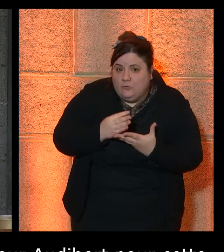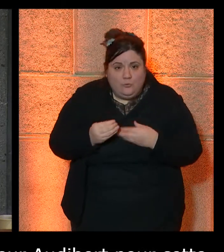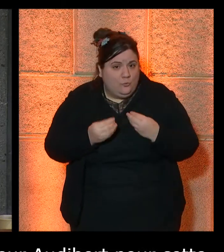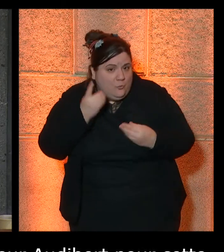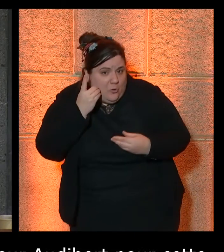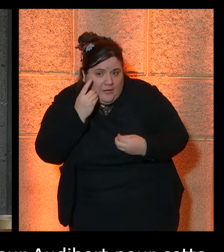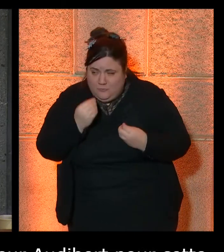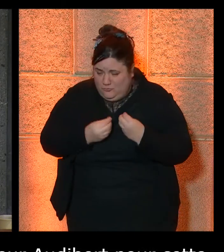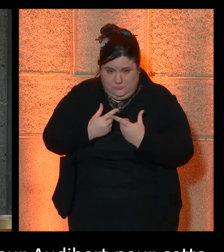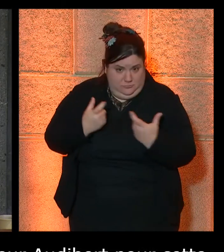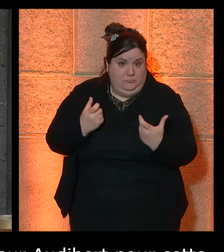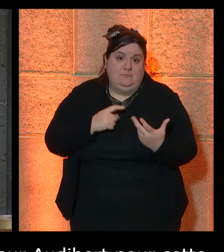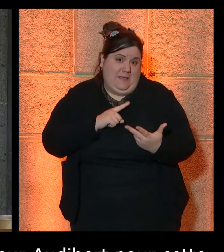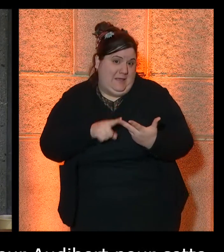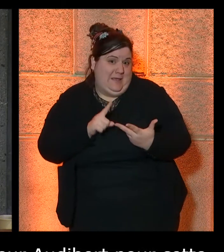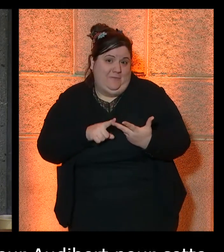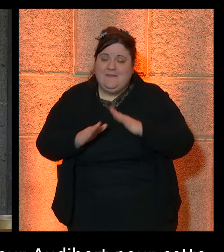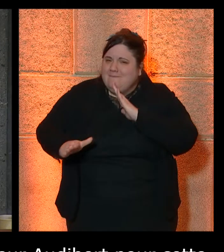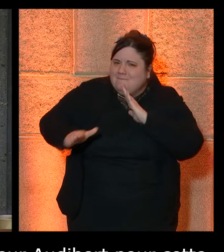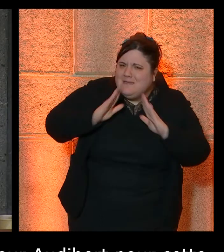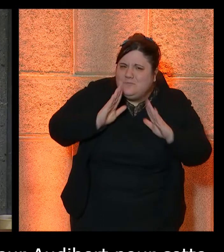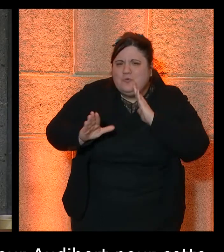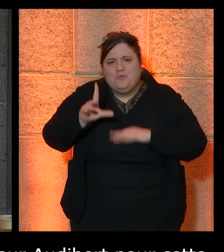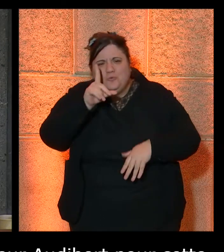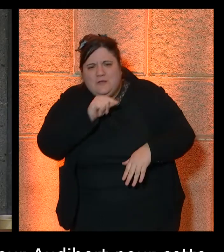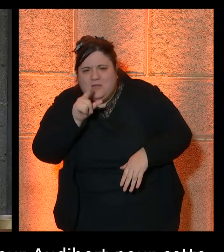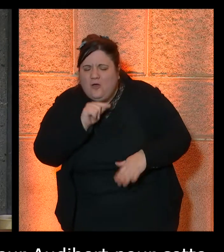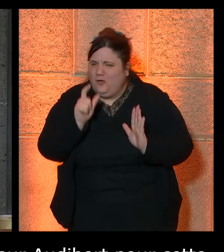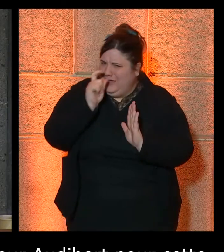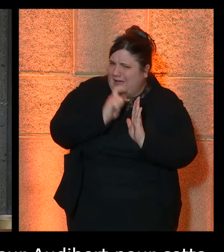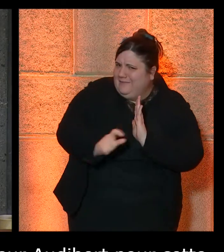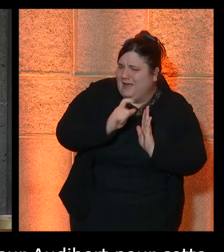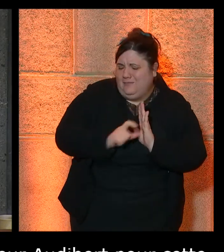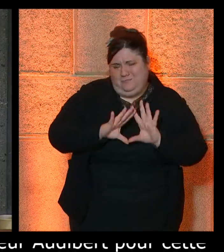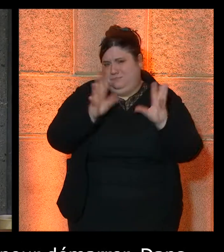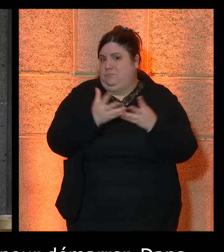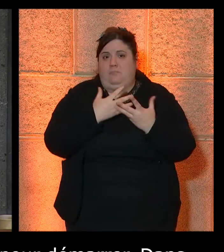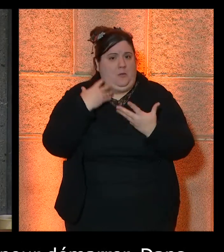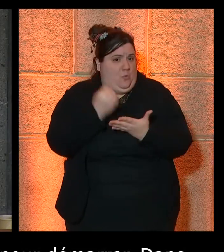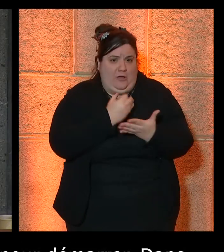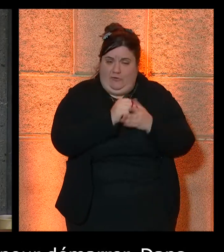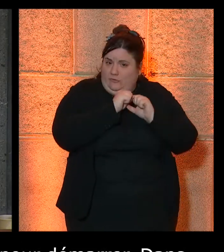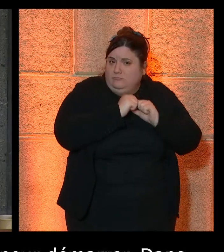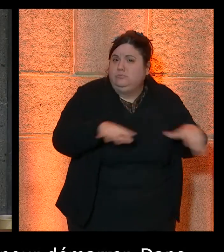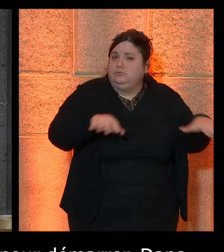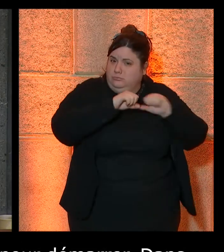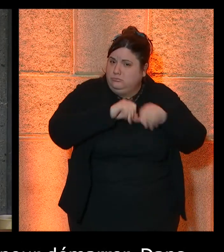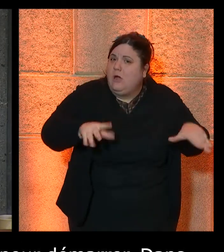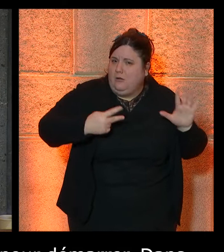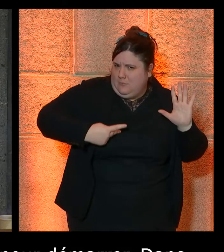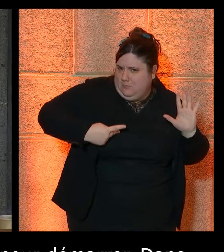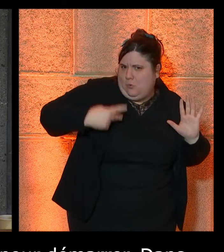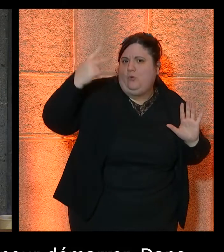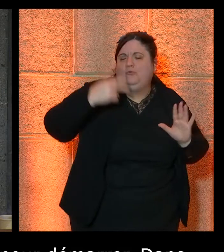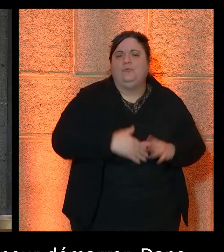et ce sont aussi les réseaux sociaux qui servent à diffuser les informations, à relayer